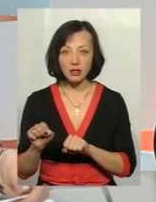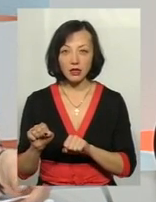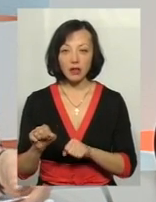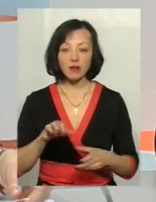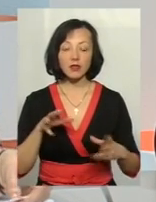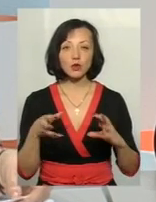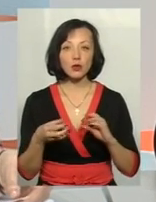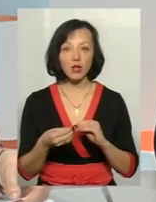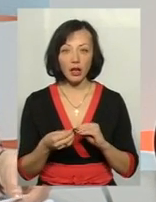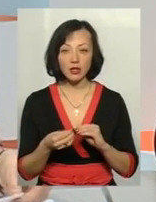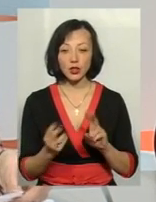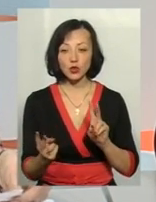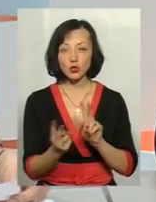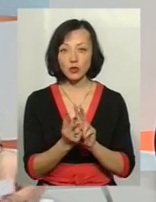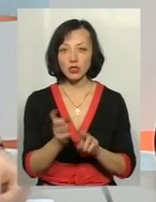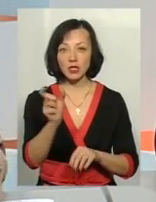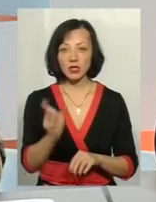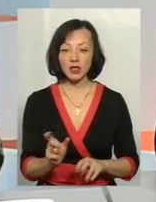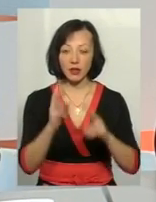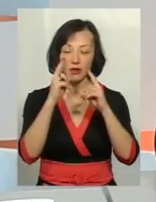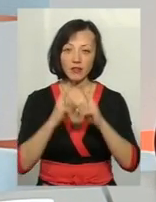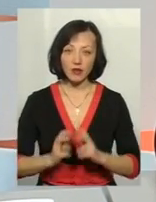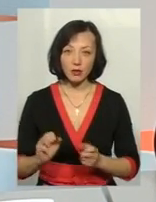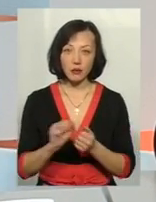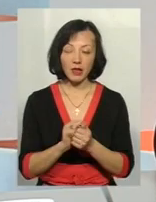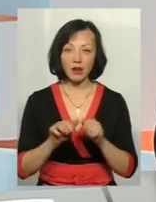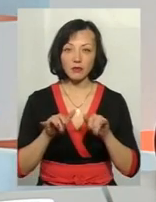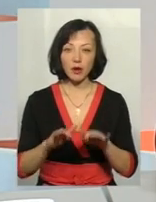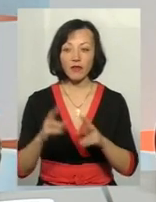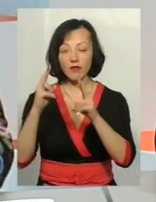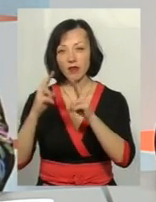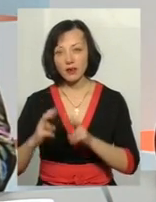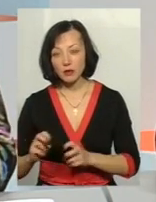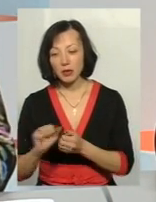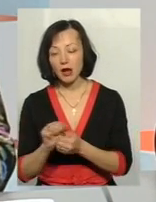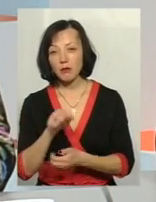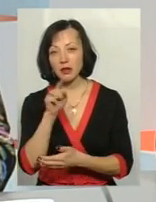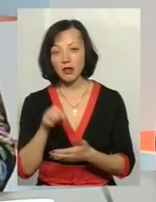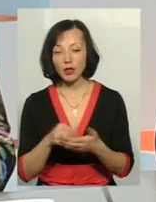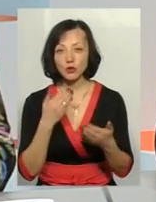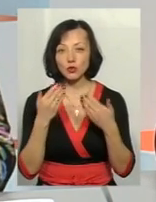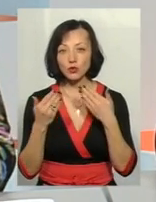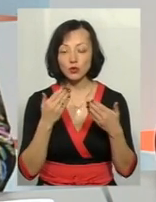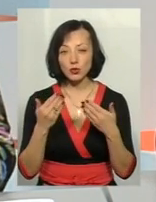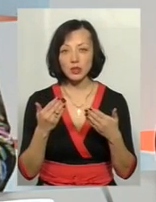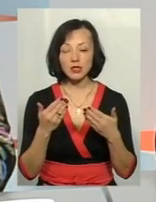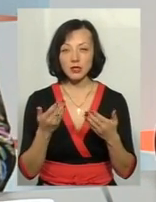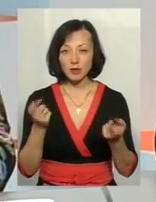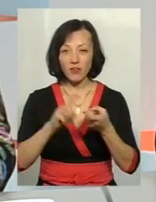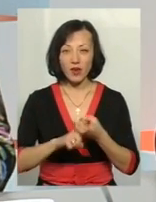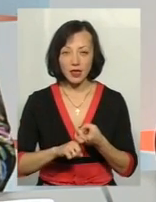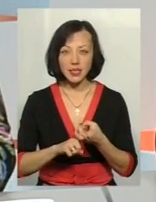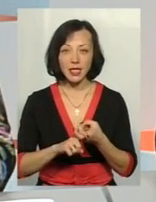в результаті зустрічі з клієнтом, вивчення матеріалів справи, вивчення матеріалів тих питань, які стосуються, який